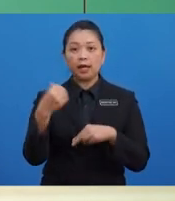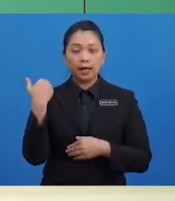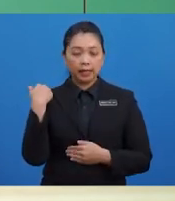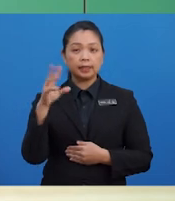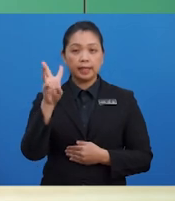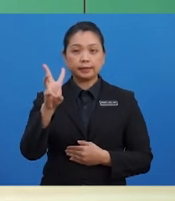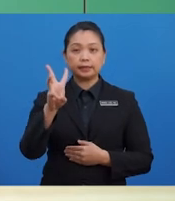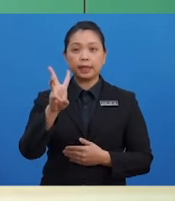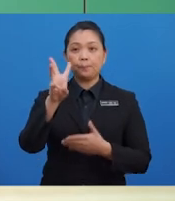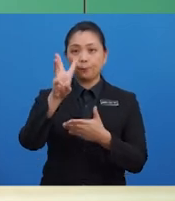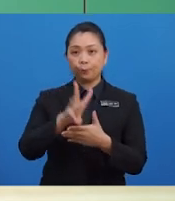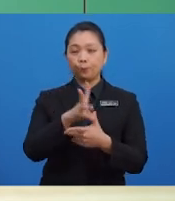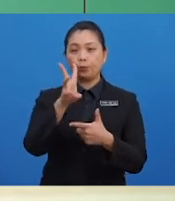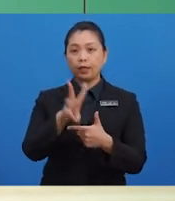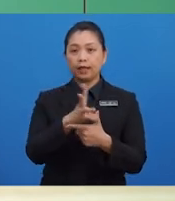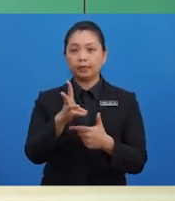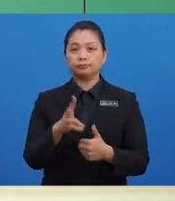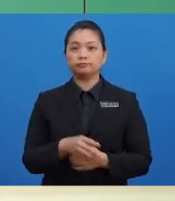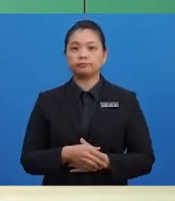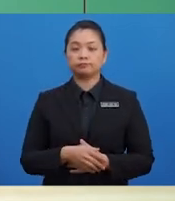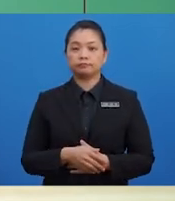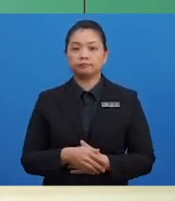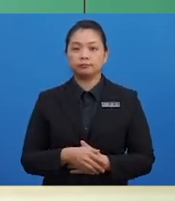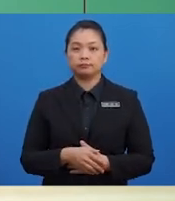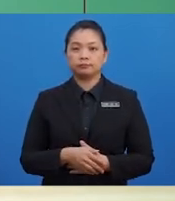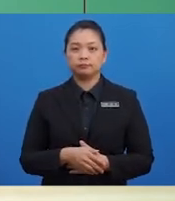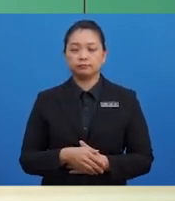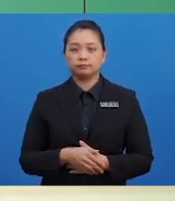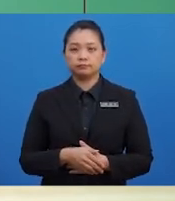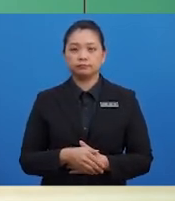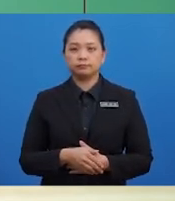bermula 1 September 2019.